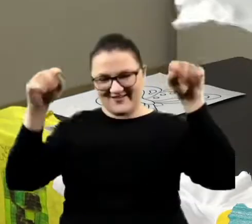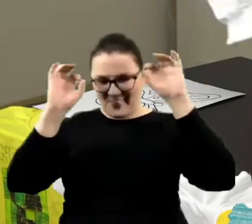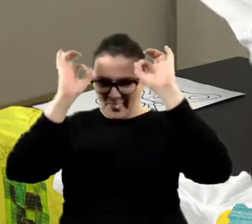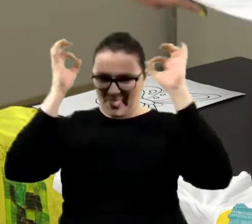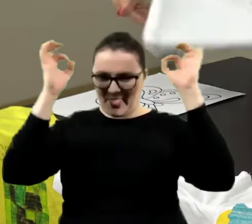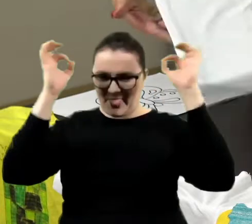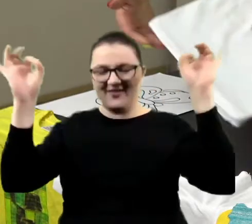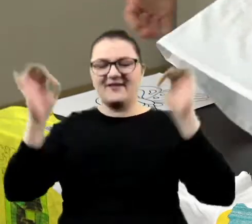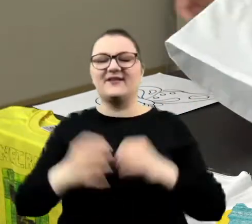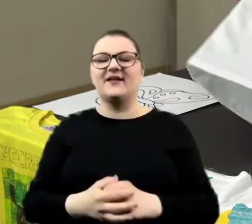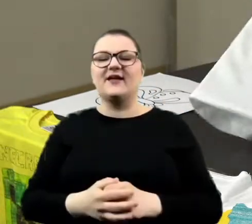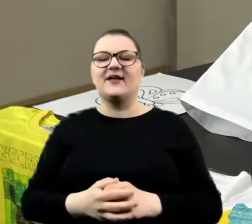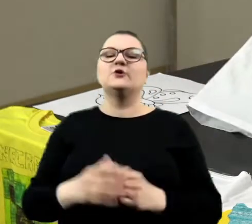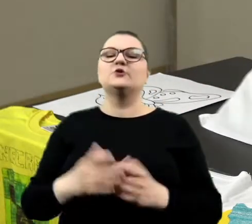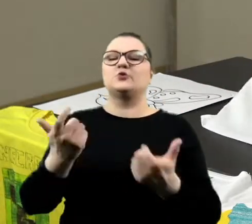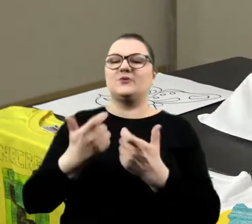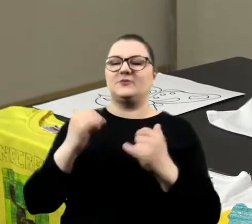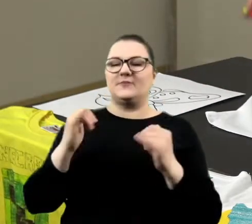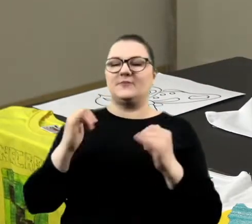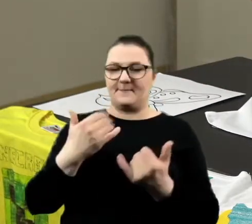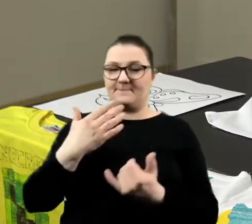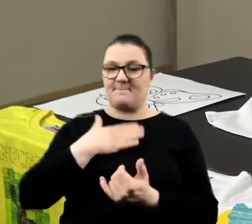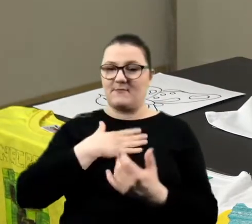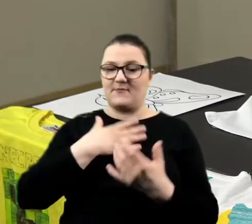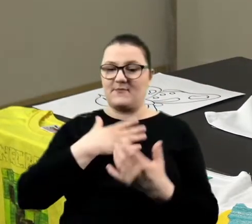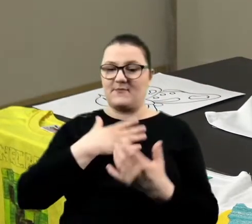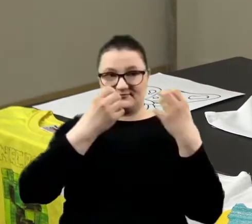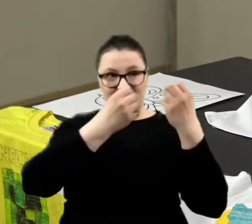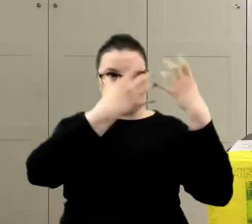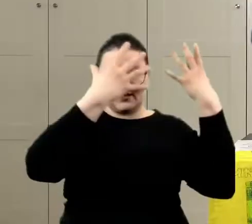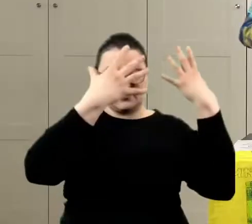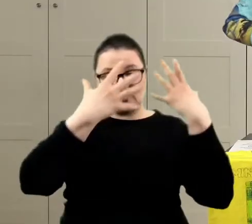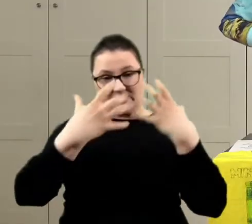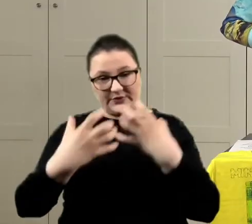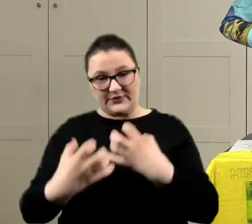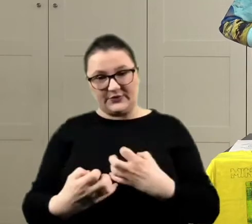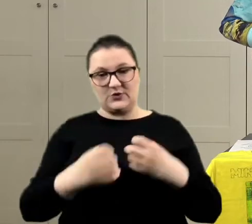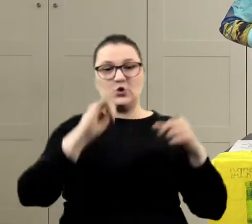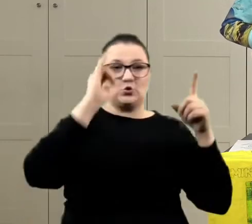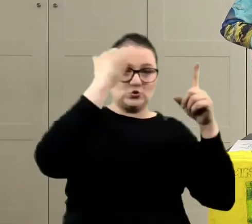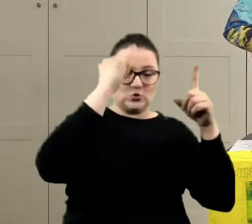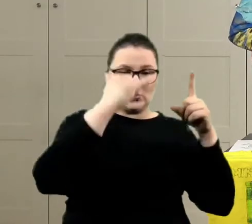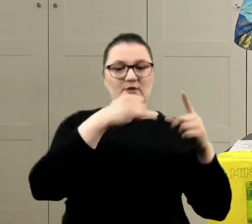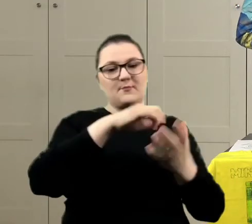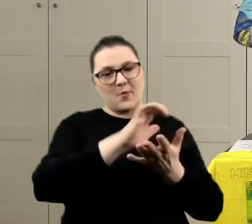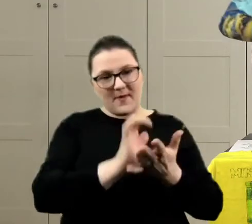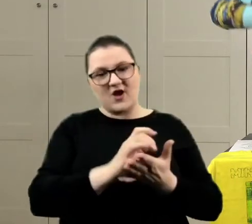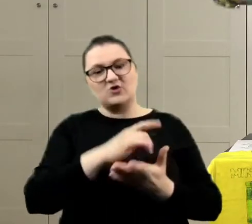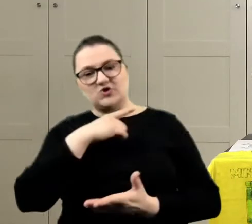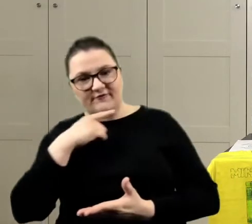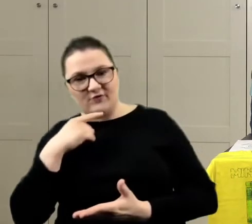Zrobiliśmy tak, że mamy takie przejście właśnie tonalne. Od żółtego przez pomarańczowe do czerwonego. Helenko, spróbujesz?